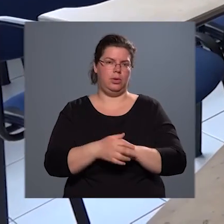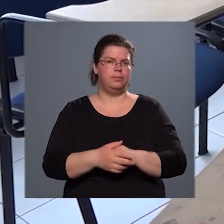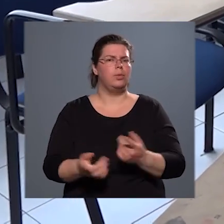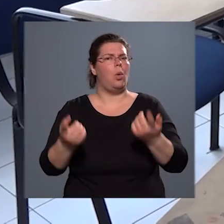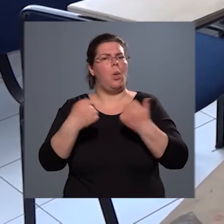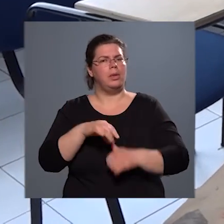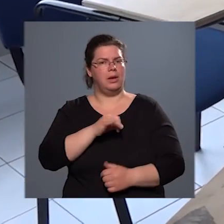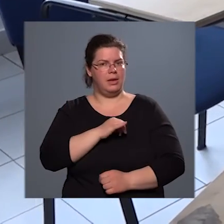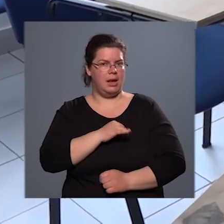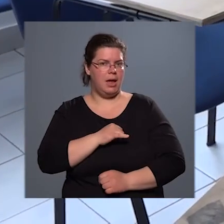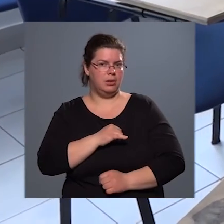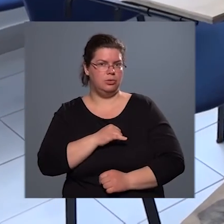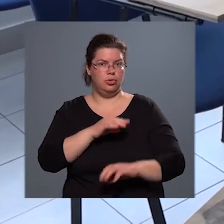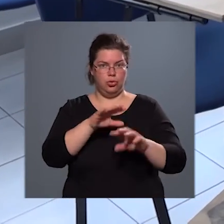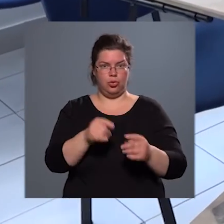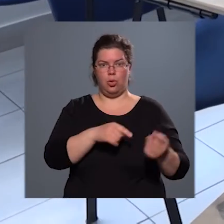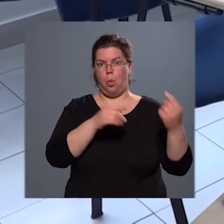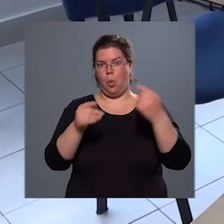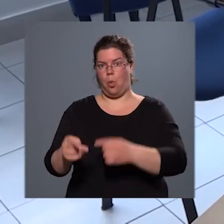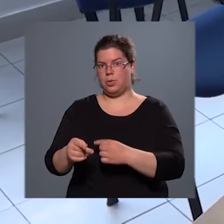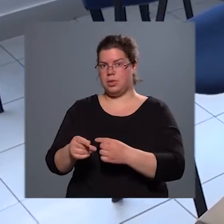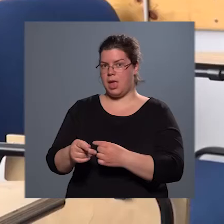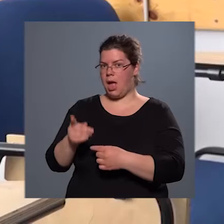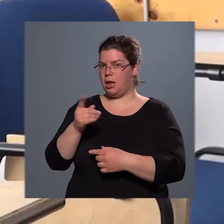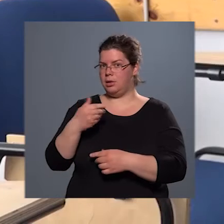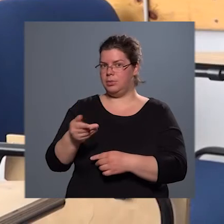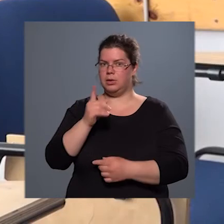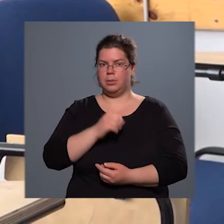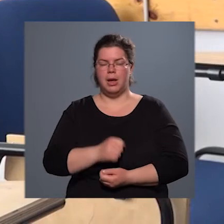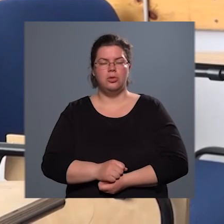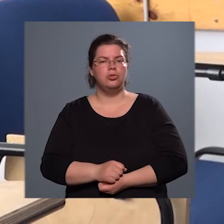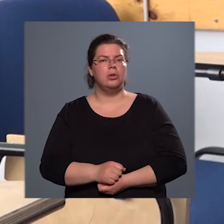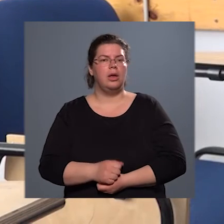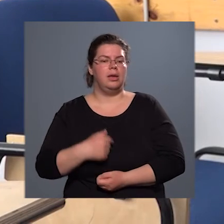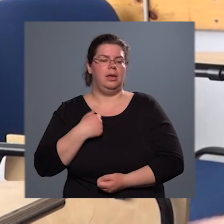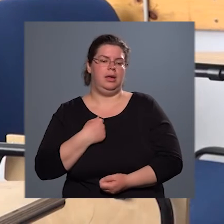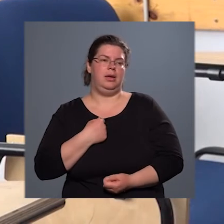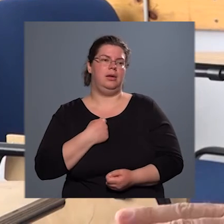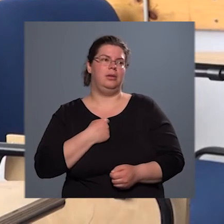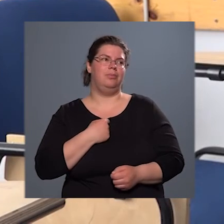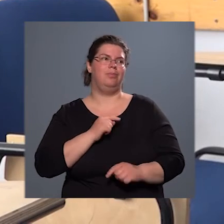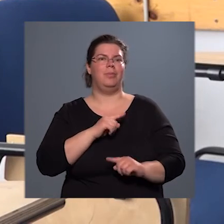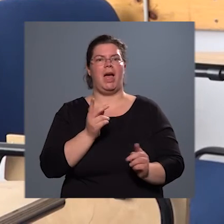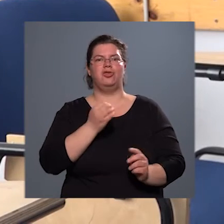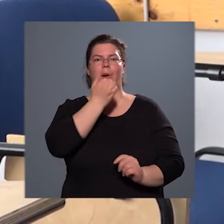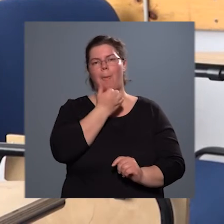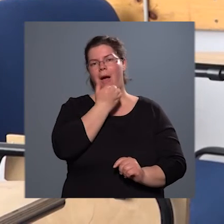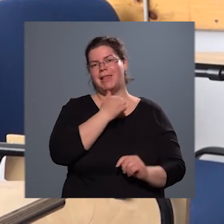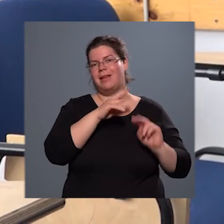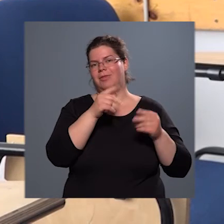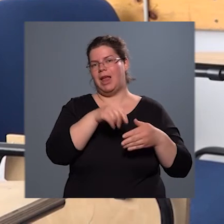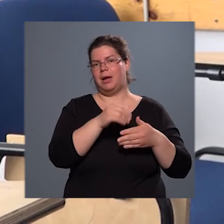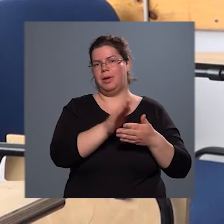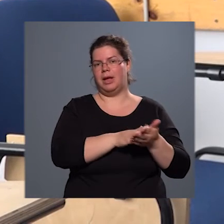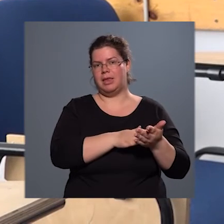érdeklődés? Vajon a szülők után került a stafféta Tamáshoz? Mégében én másik maszek világba kezdtem el dolgozni, én